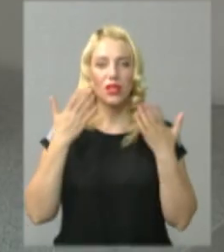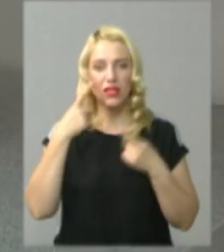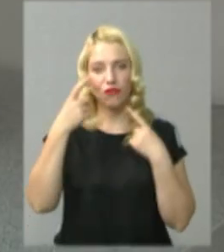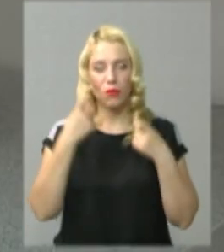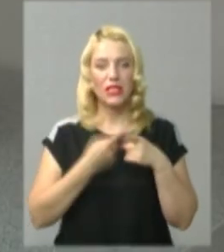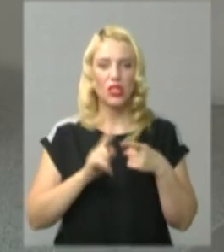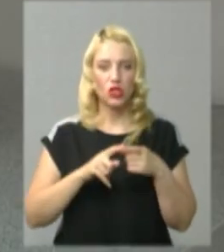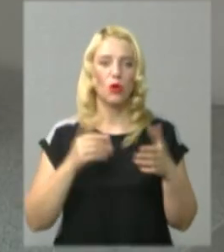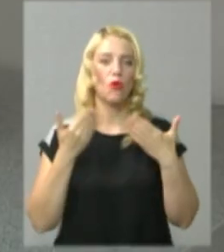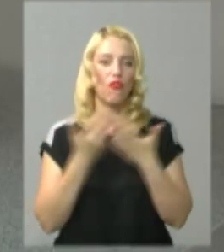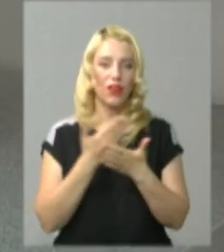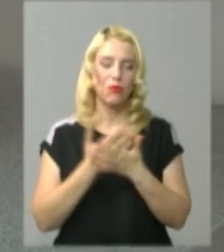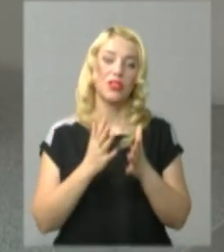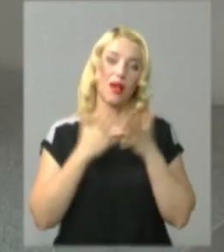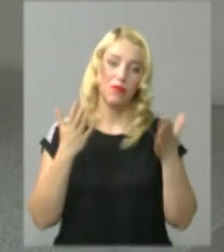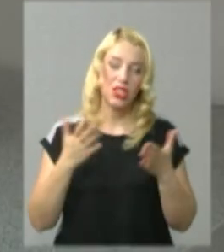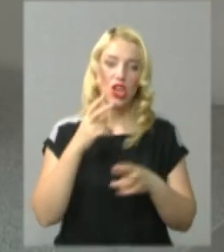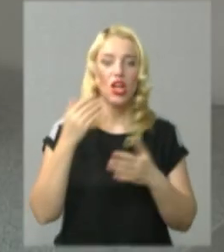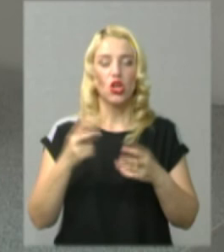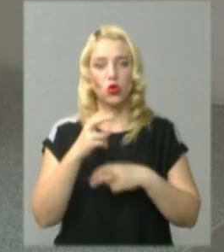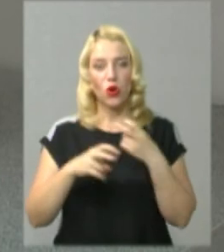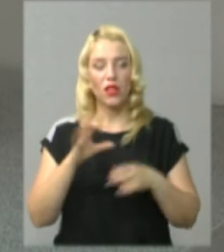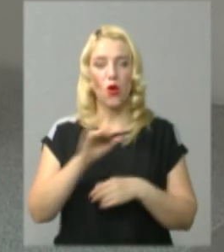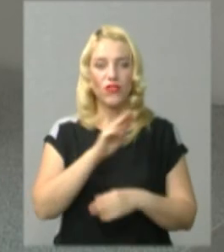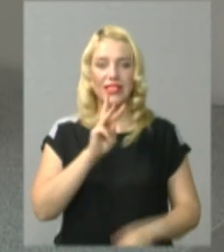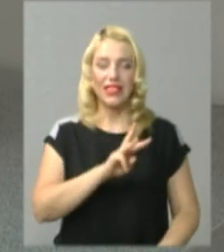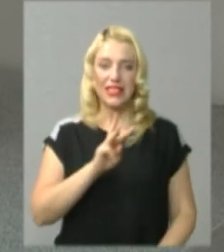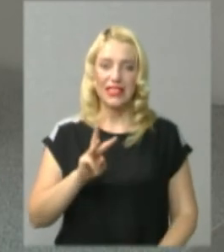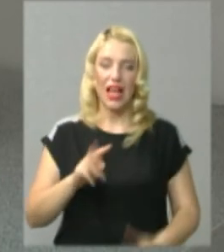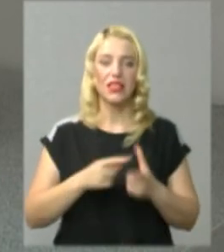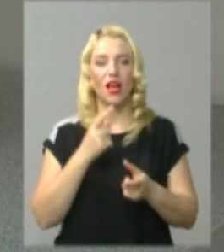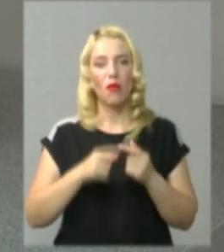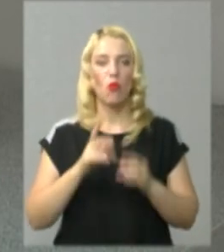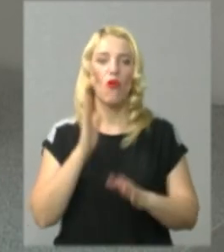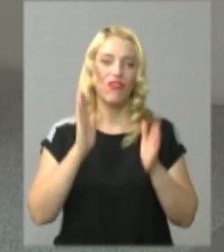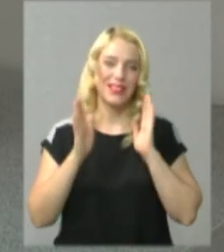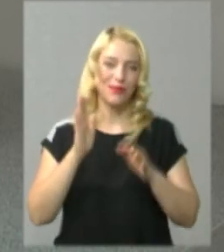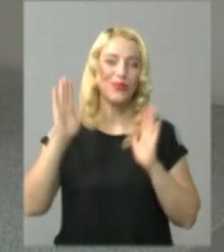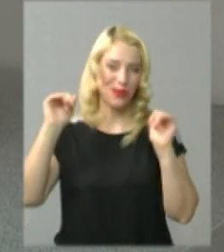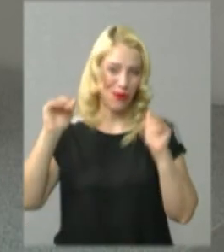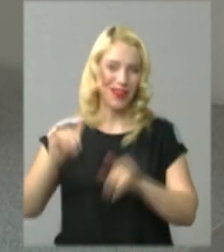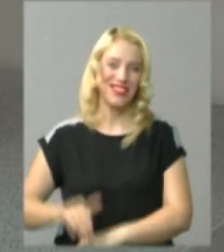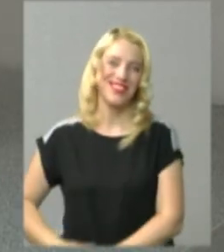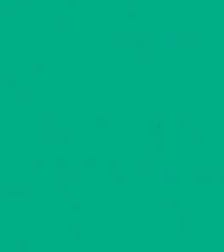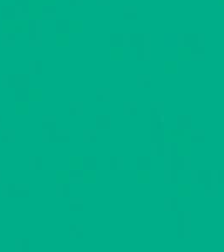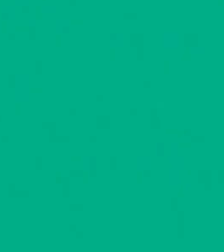інформація цього випуску. Більше новин шукайте на нашому офіційному сайті або на сторінках у Фейсбук. Побачимось.